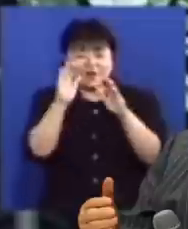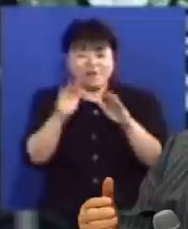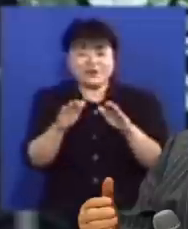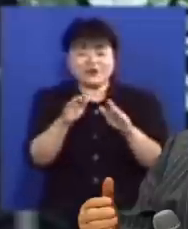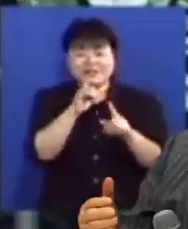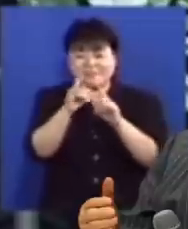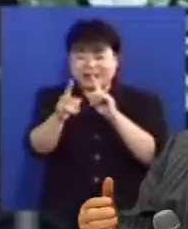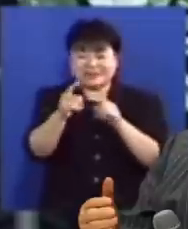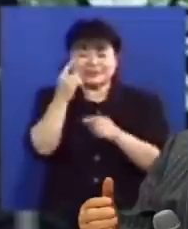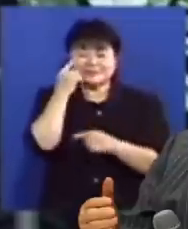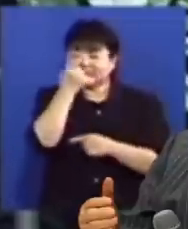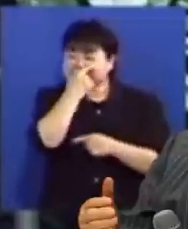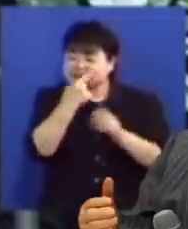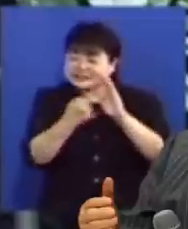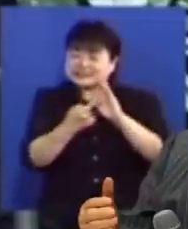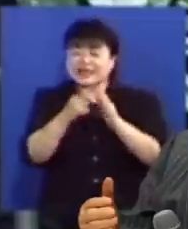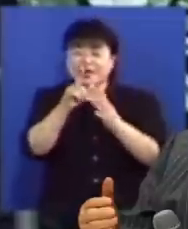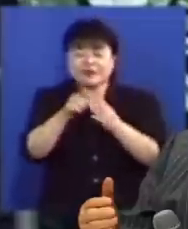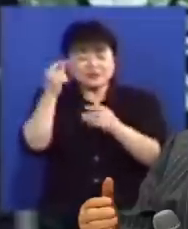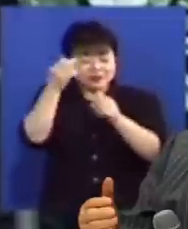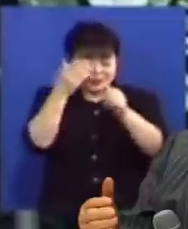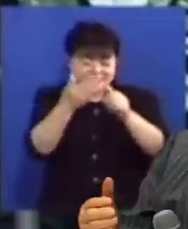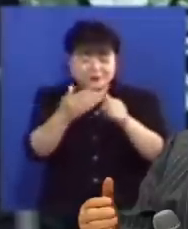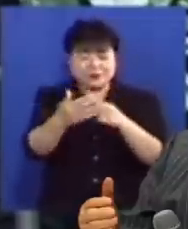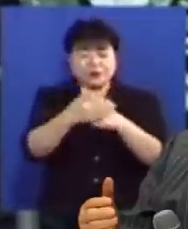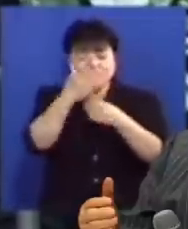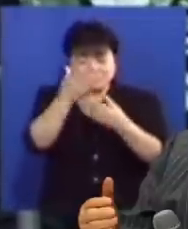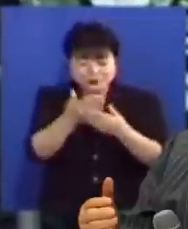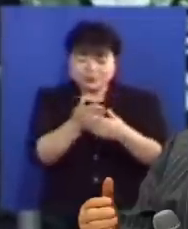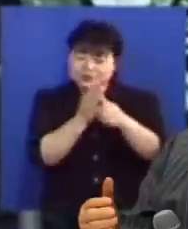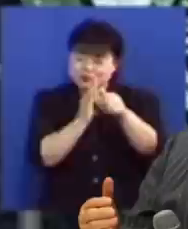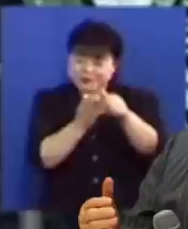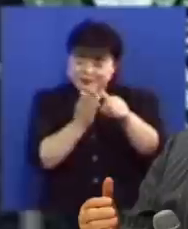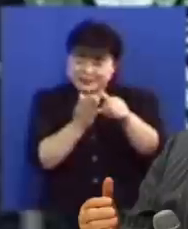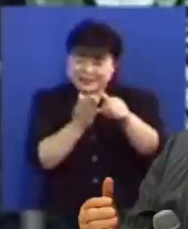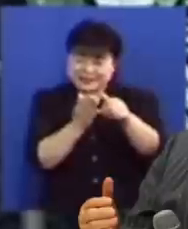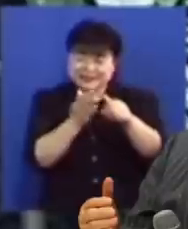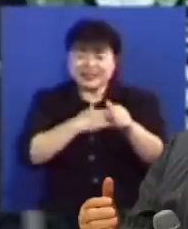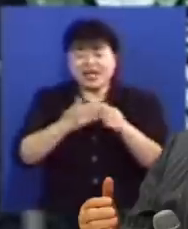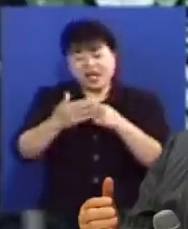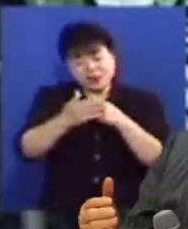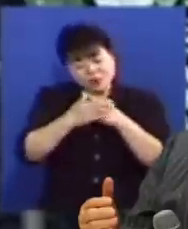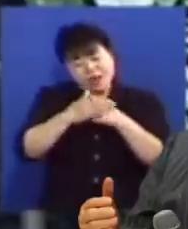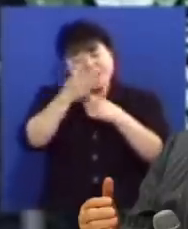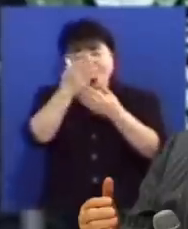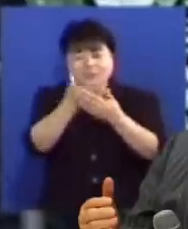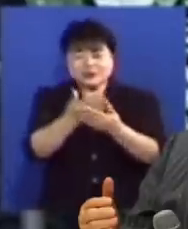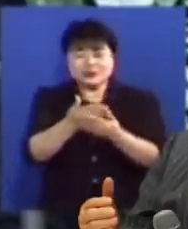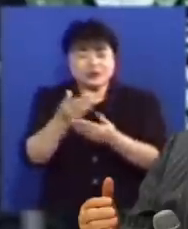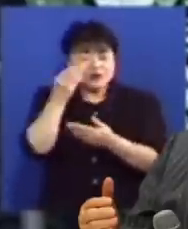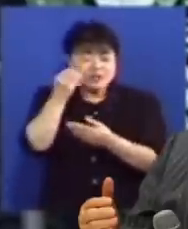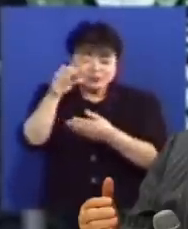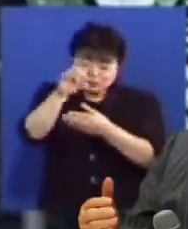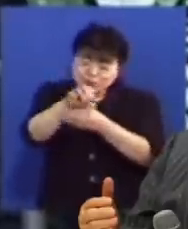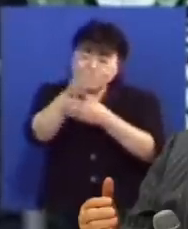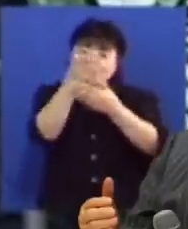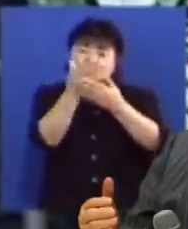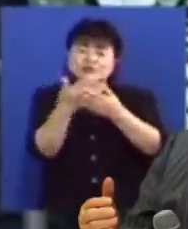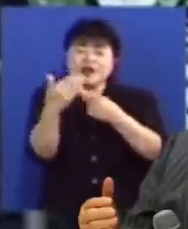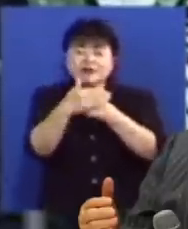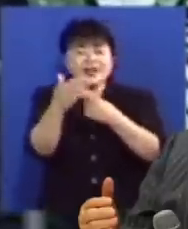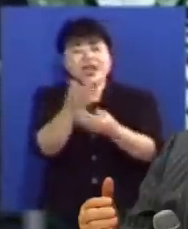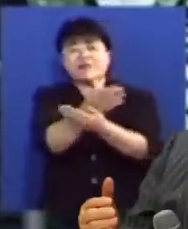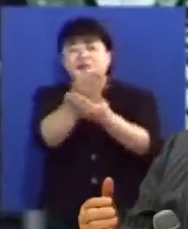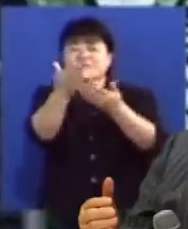저는 이 말씀을 증가하면서 성령님 도우심을 구합니다 나를 도와주시옵소서 기름 부어주시옵소서 은혜